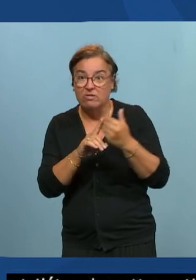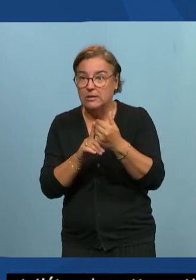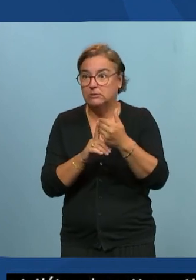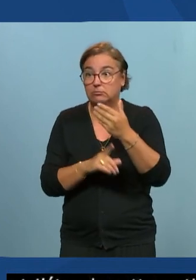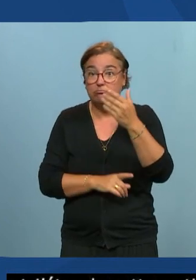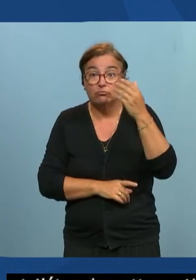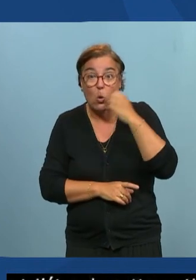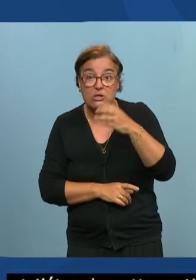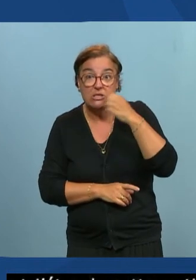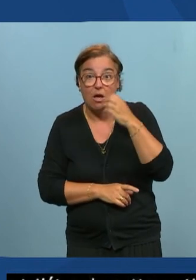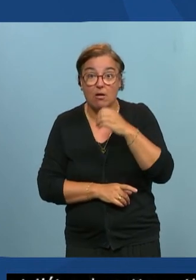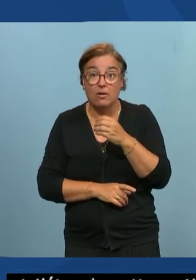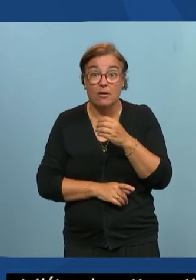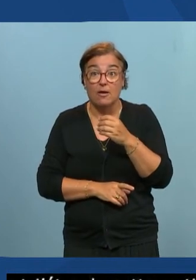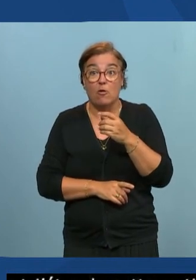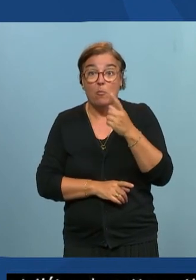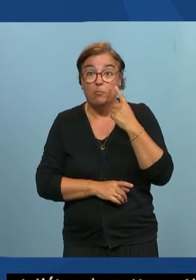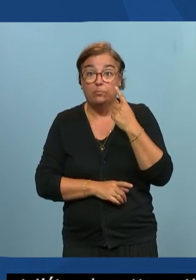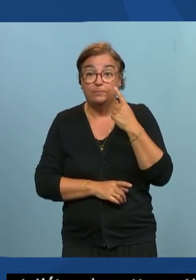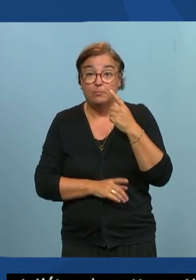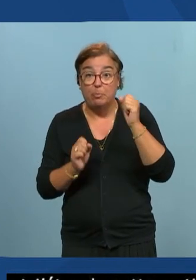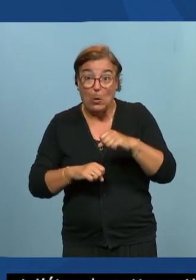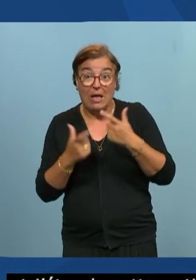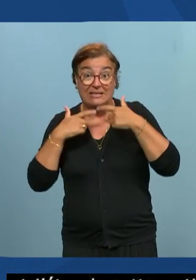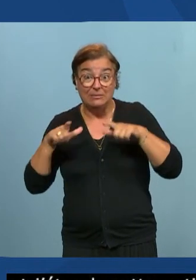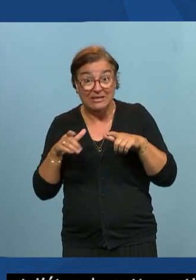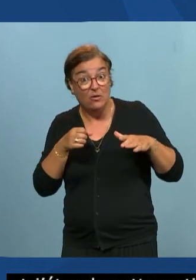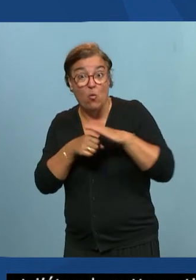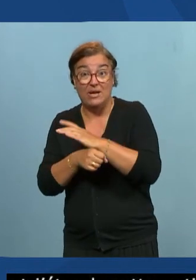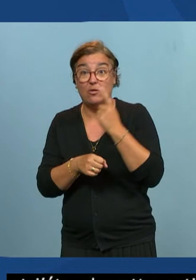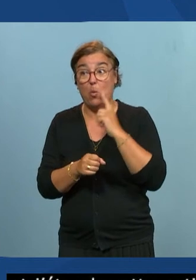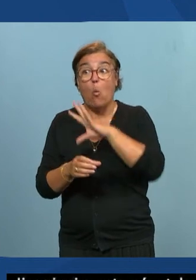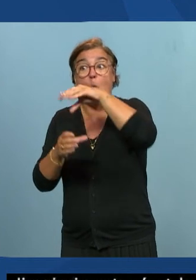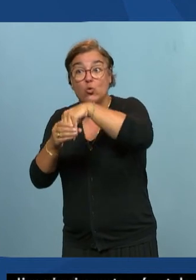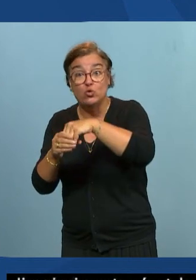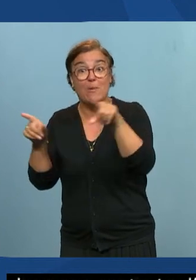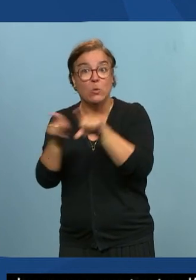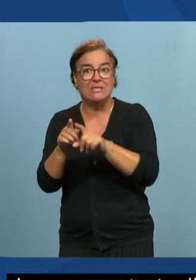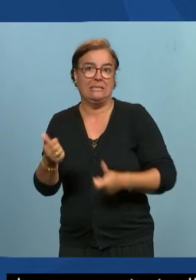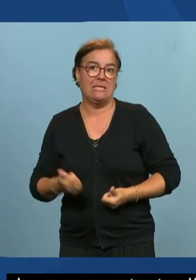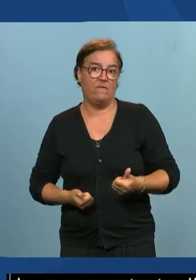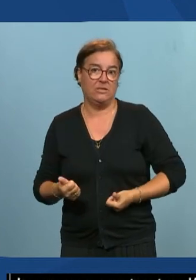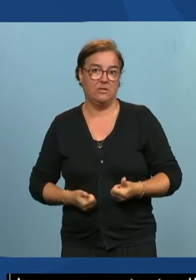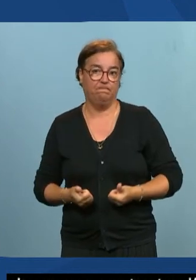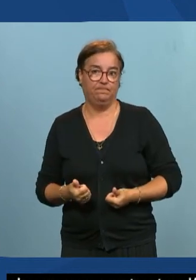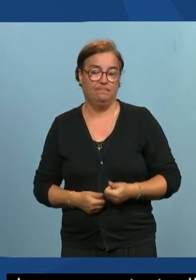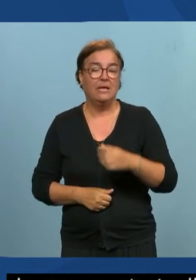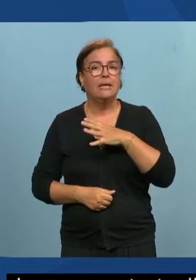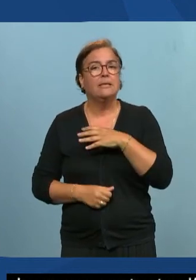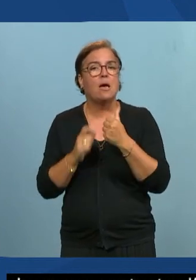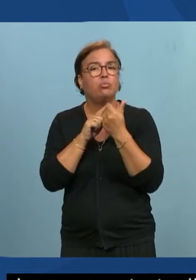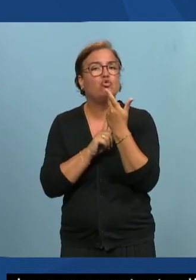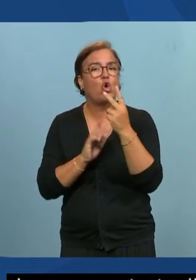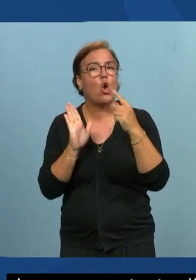contenus et à des services ça c'est la première réflexion il y a un certain nombre de points de